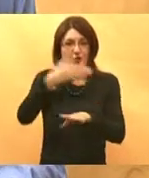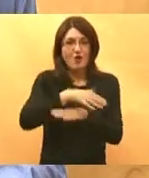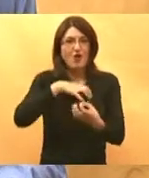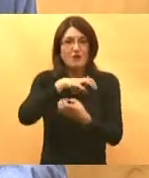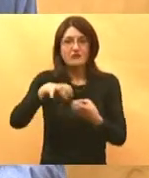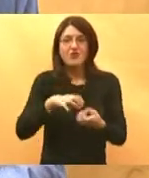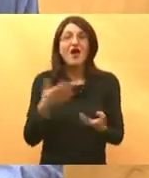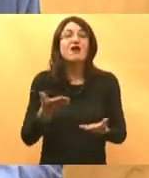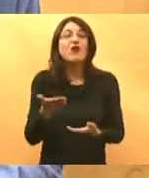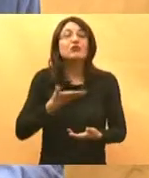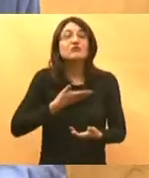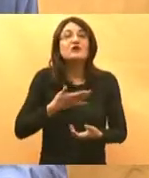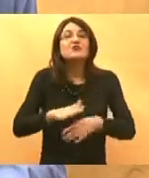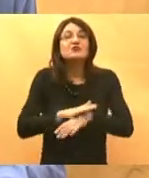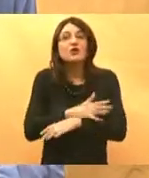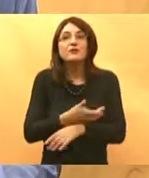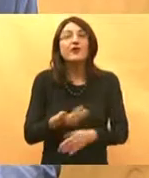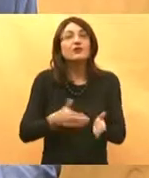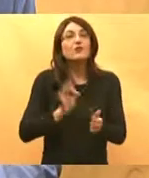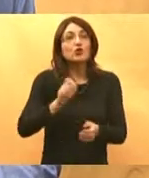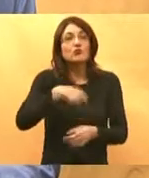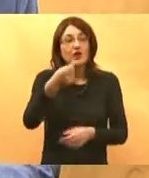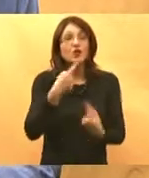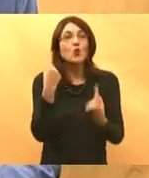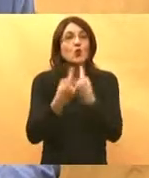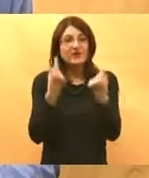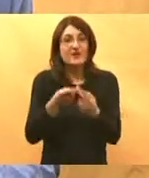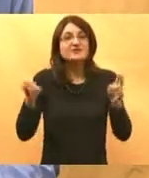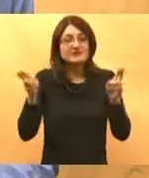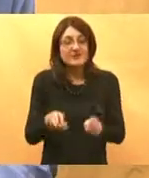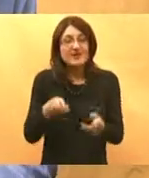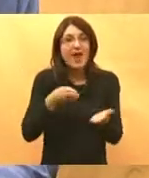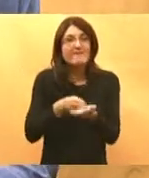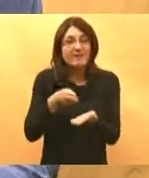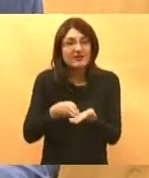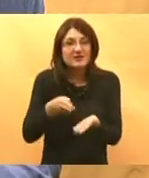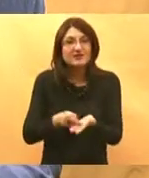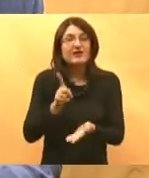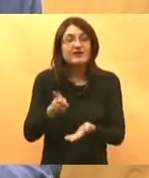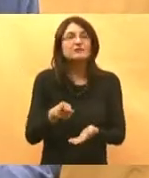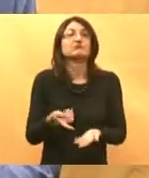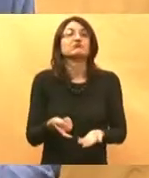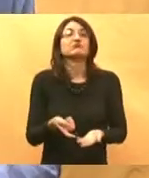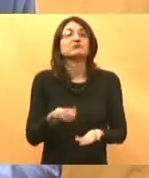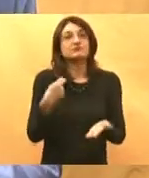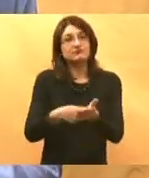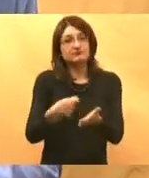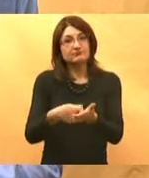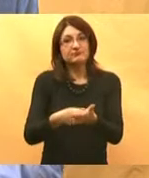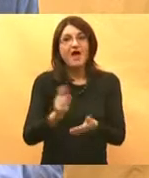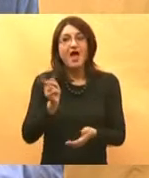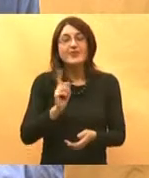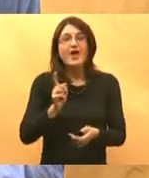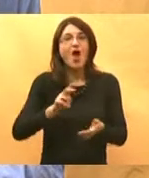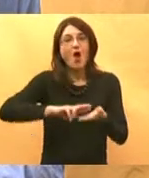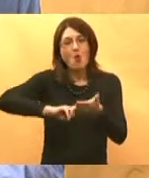Kako se da nas može stimulirati? Dajte im dobre uvijete rada smanjite administraciju dajte da radimo medicinu i platite adekvatno a ne da ako je eficijent po